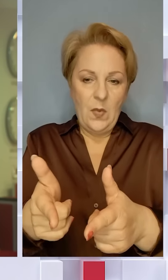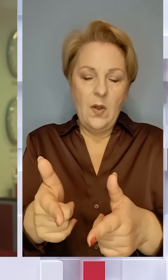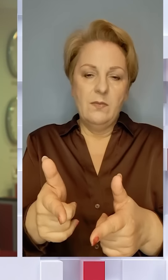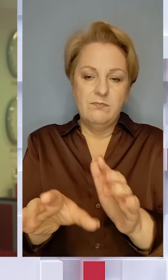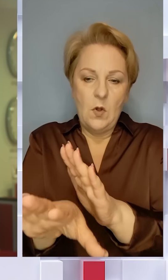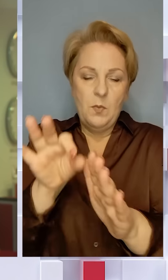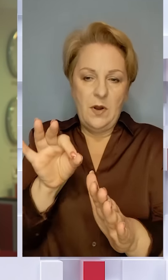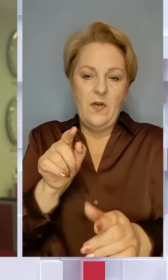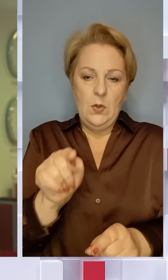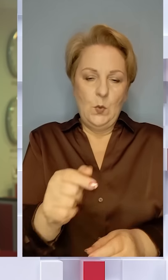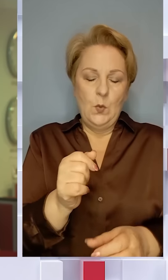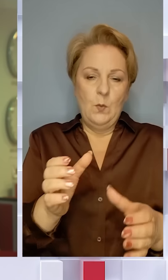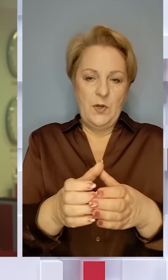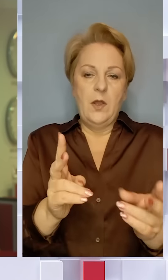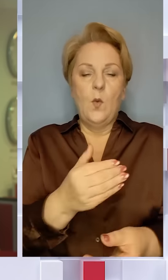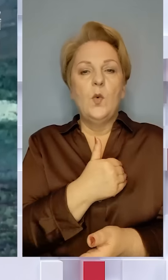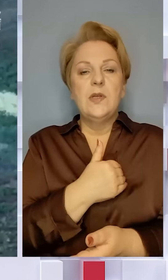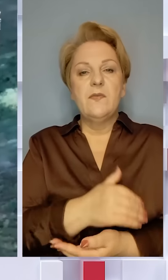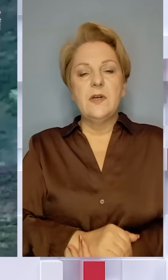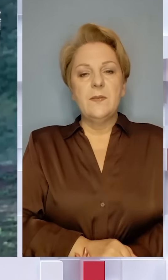Кореспонденти Сен-Сергій Моргун розповість далі.